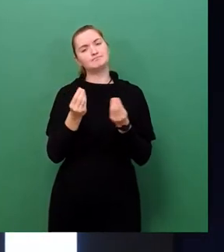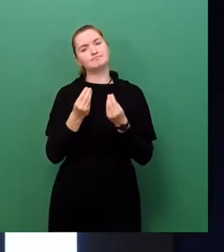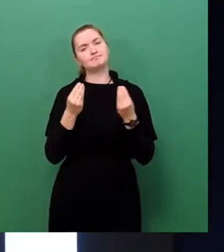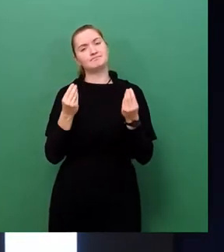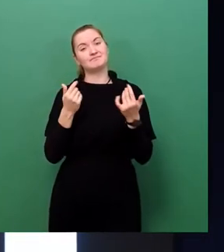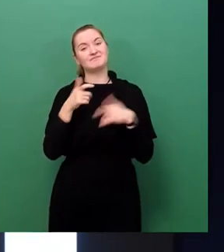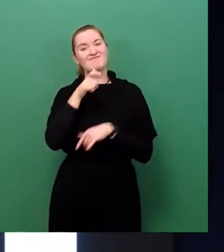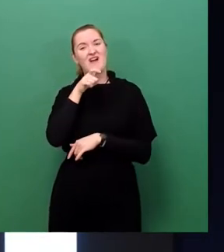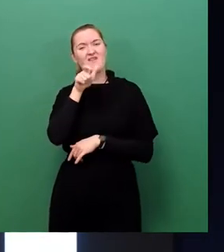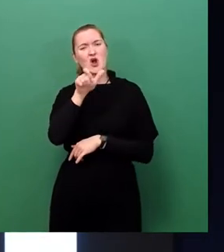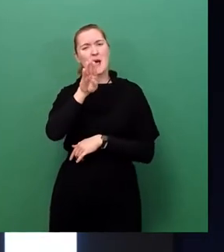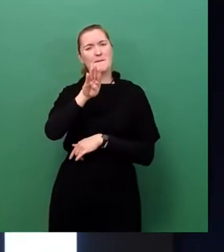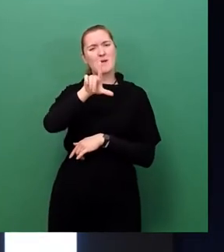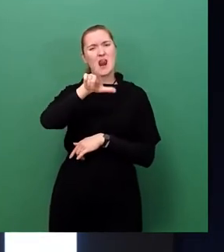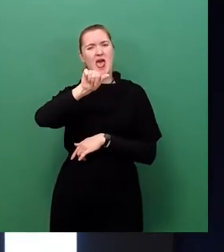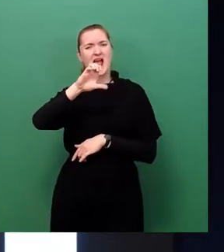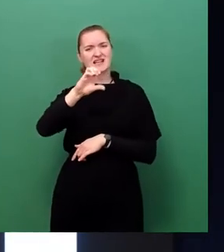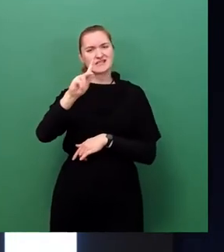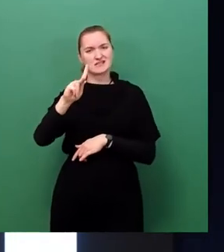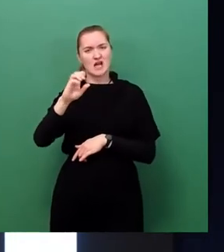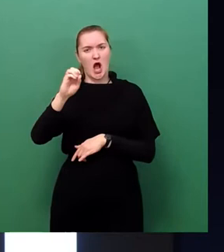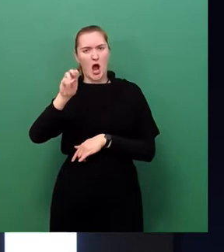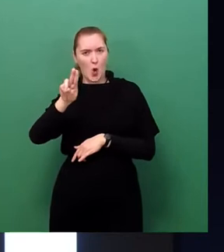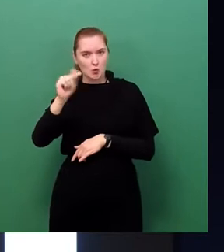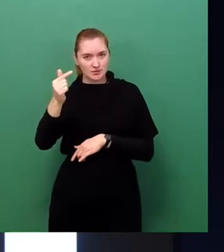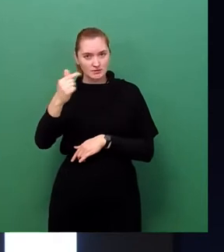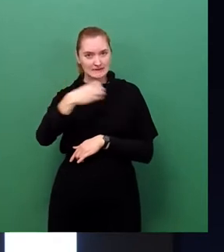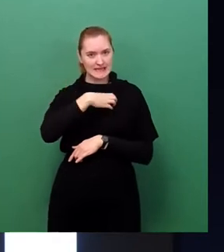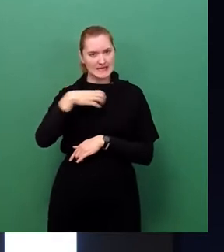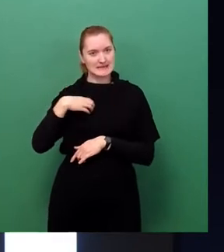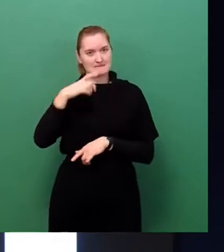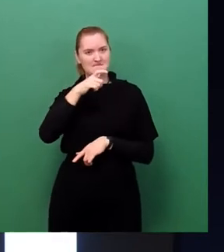Blackout in der Stadt Dresden besonders hoch ist.